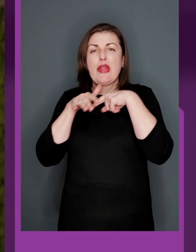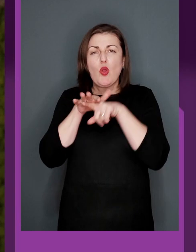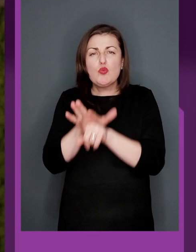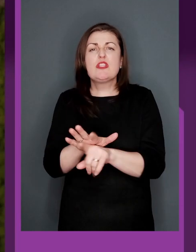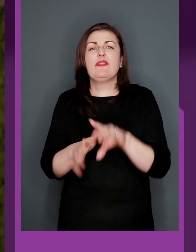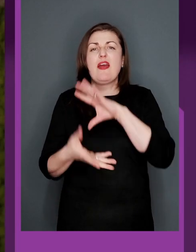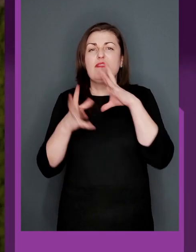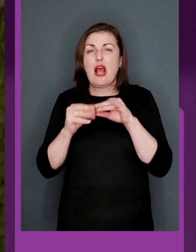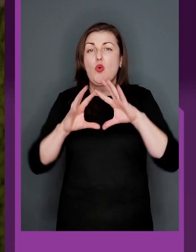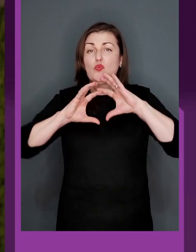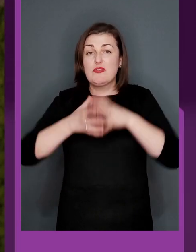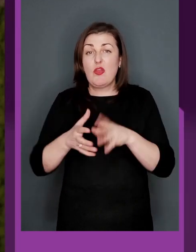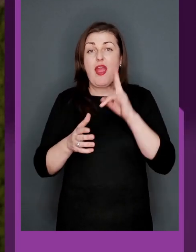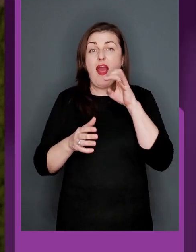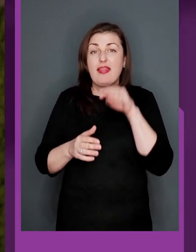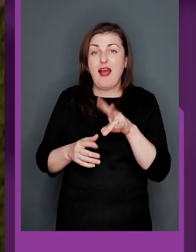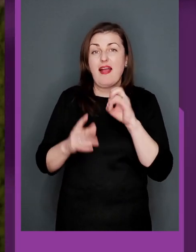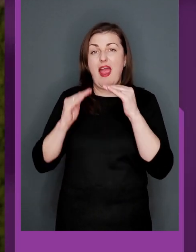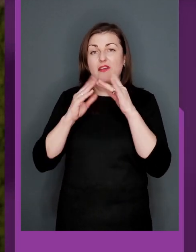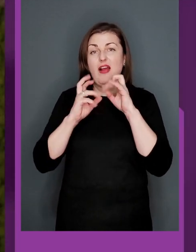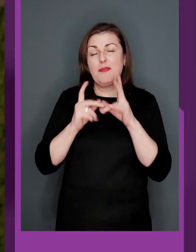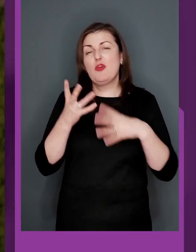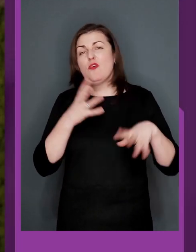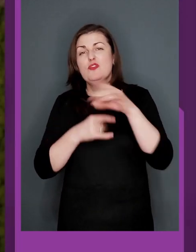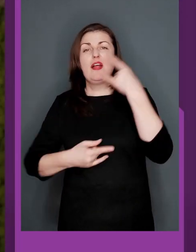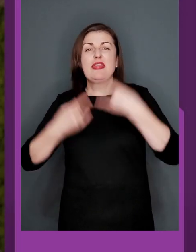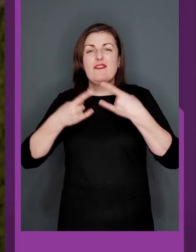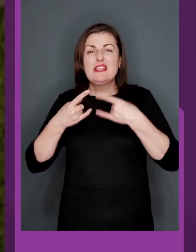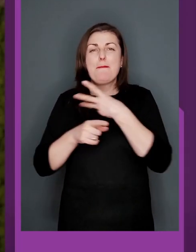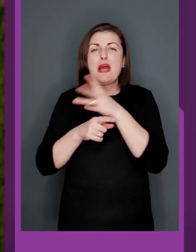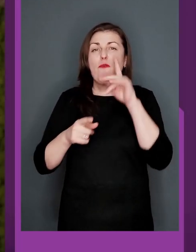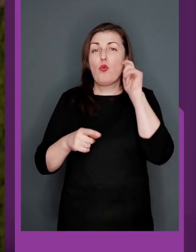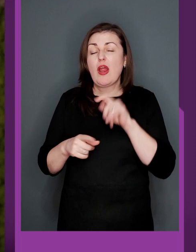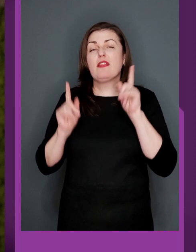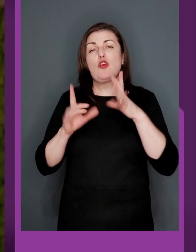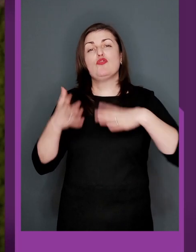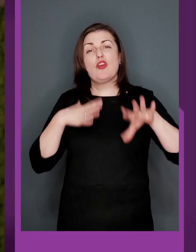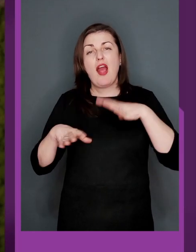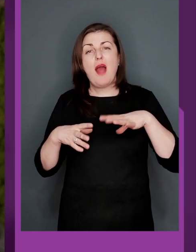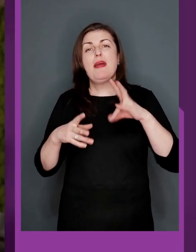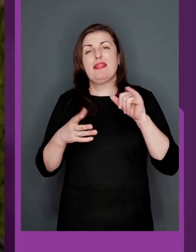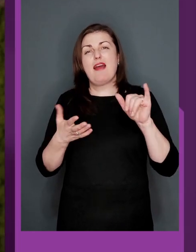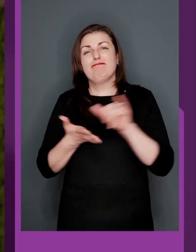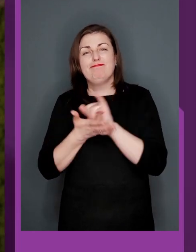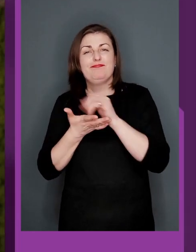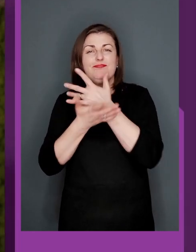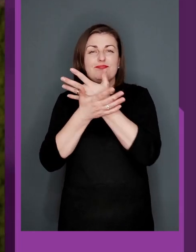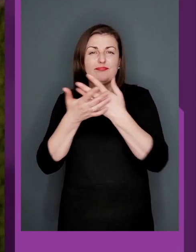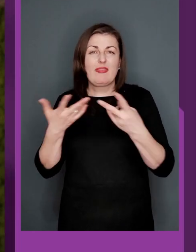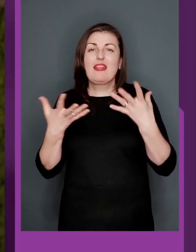інклюзивного взагалі у світі каналу «Як Еквалімпік» в усіх телевізійних мережах України, а також чекаємо на діджитал